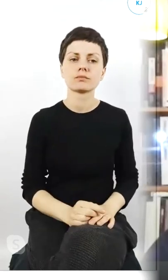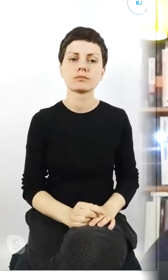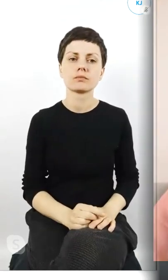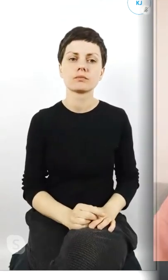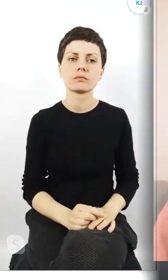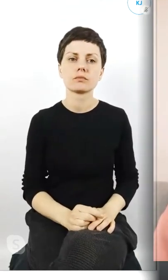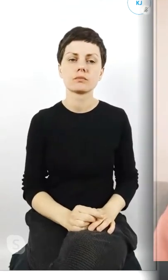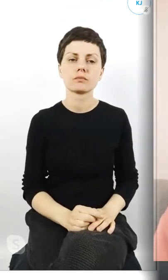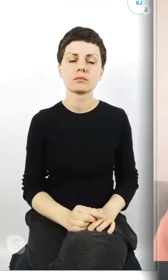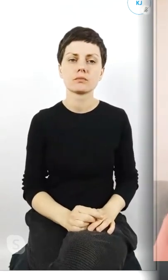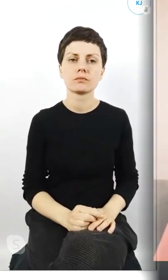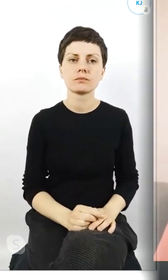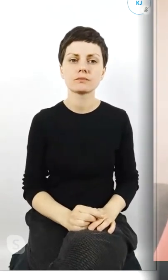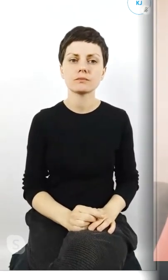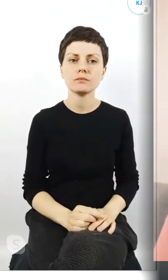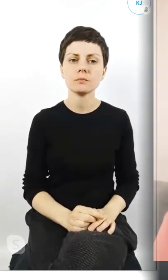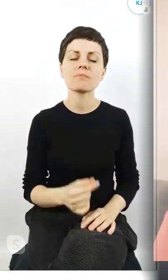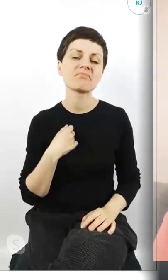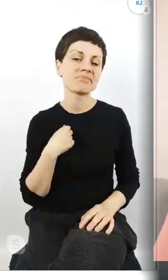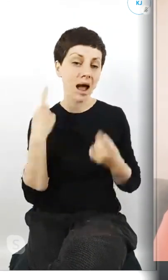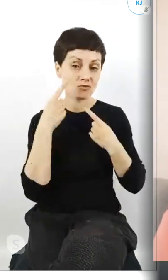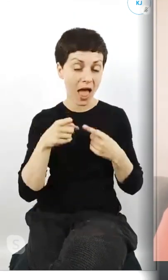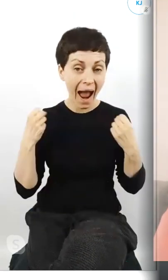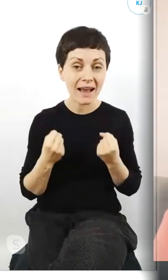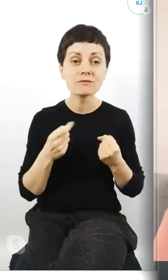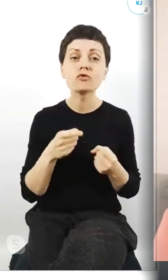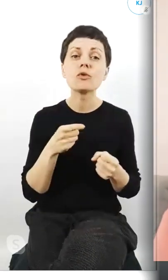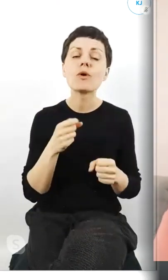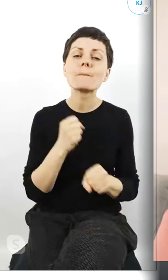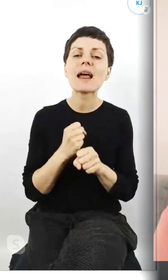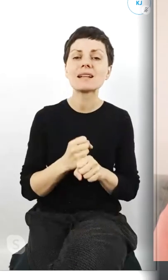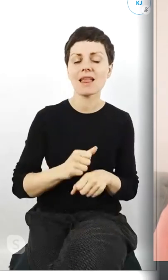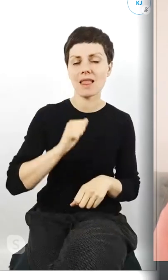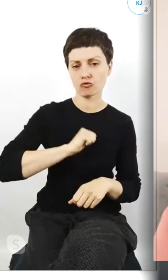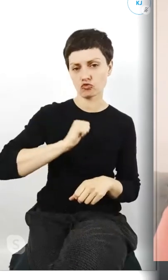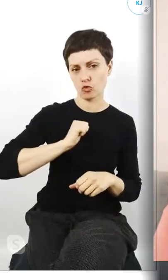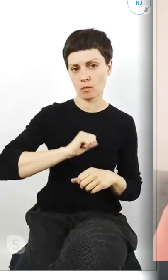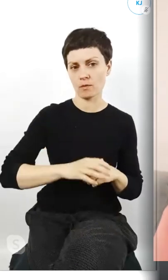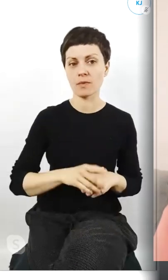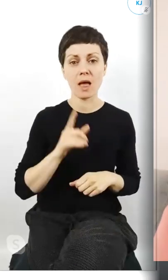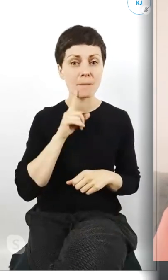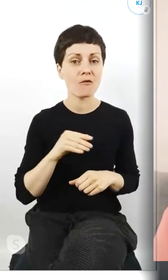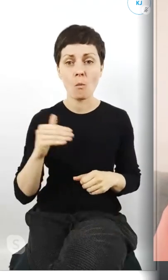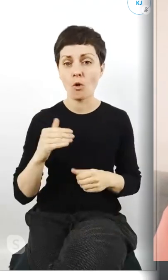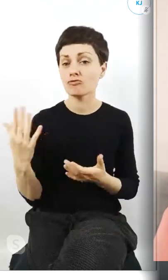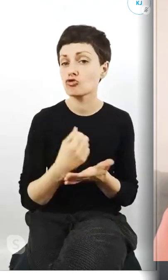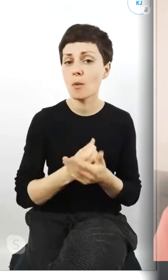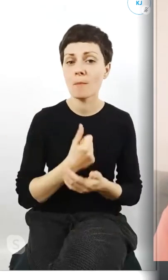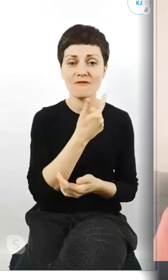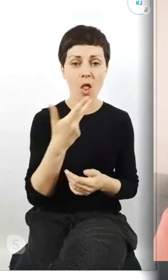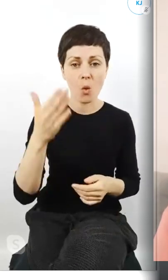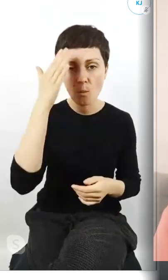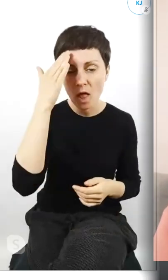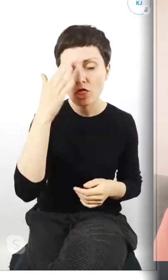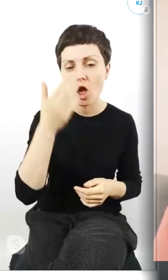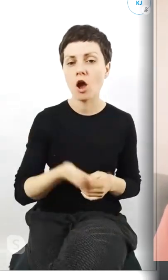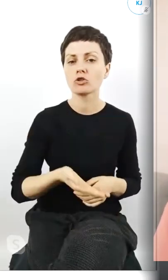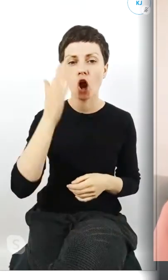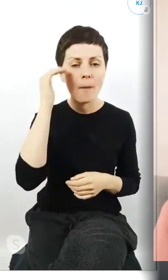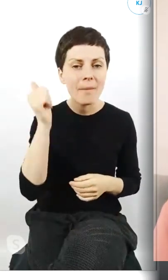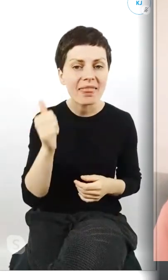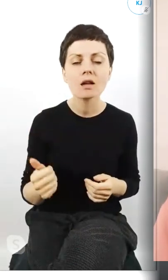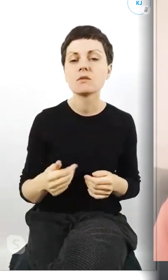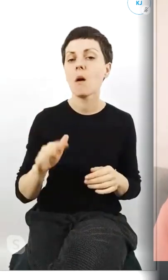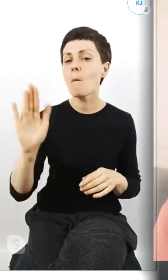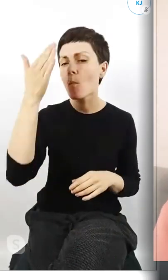myślę że aktywizm to też jest taka praca po prostu nad sobą bo można świetnych umiejętności zdobyć kompetencji też poznać naprawdę